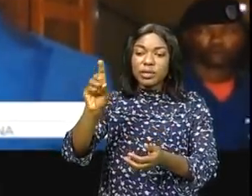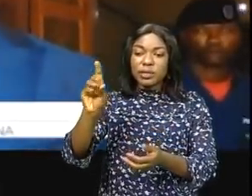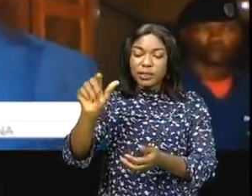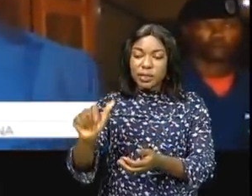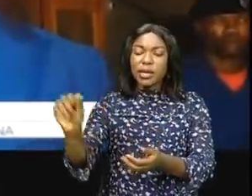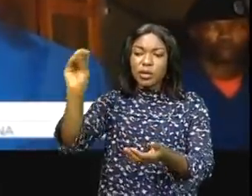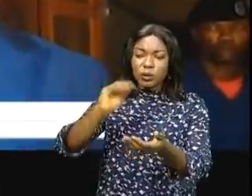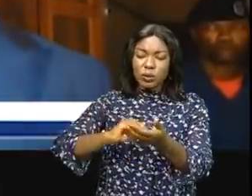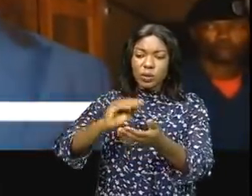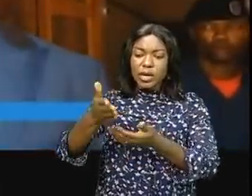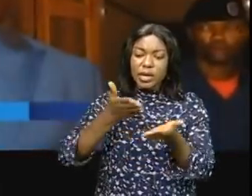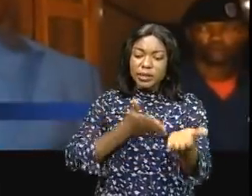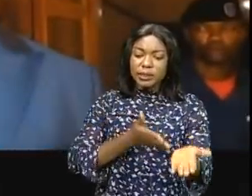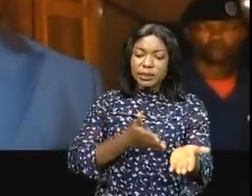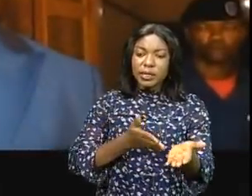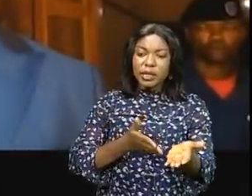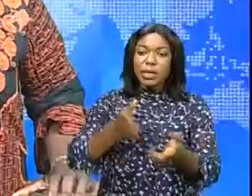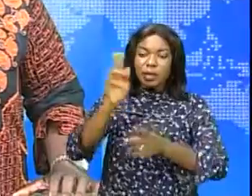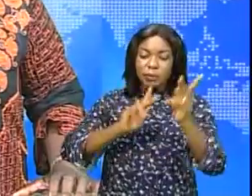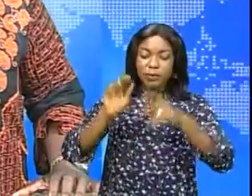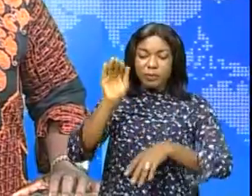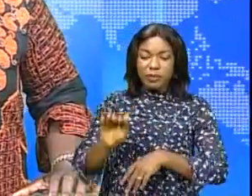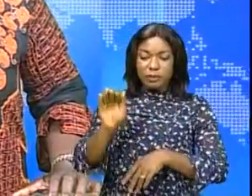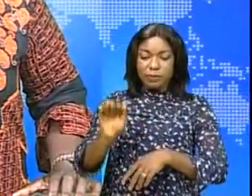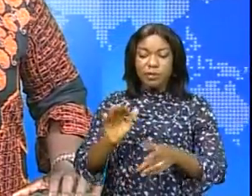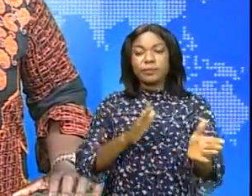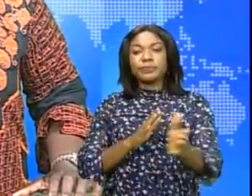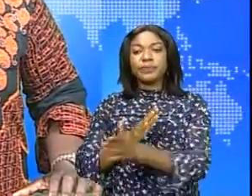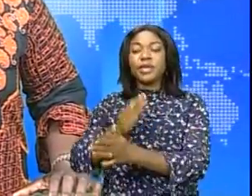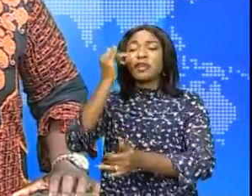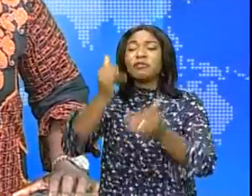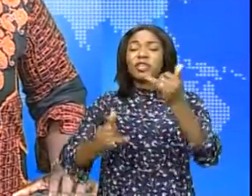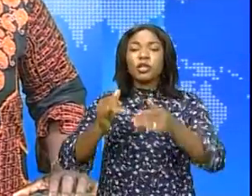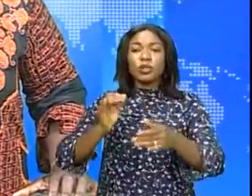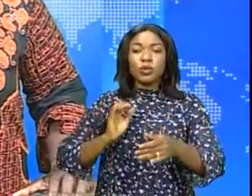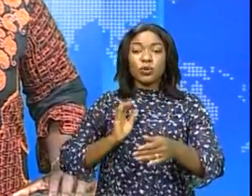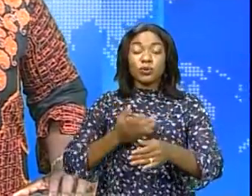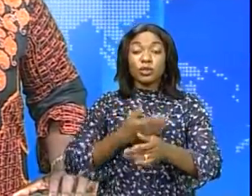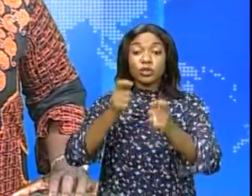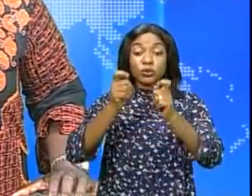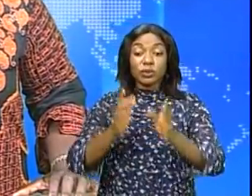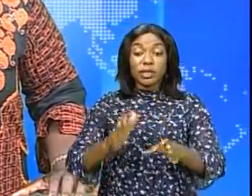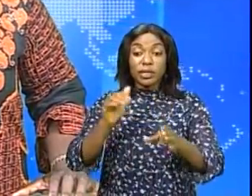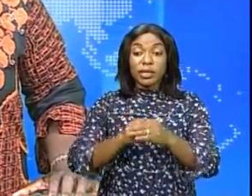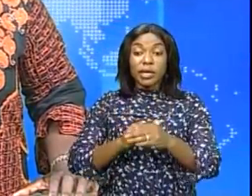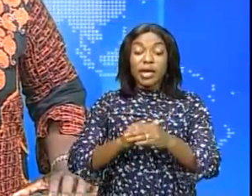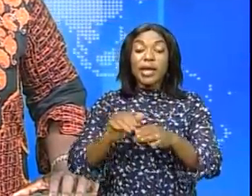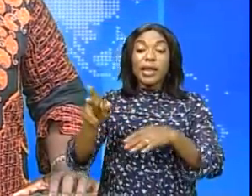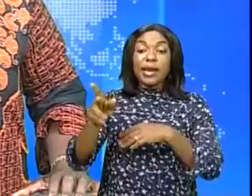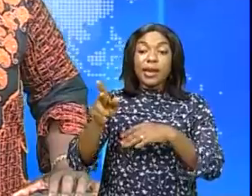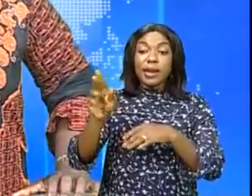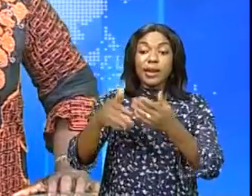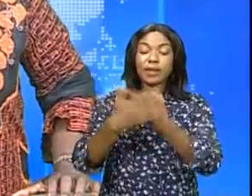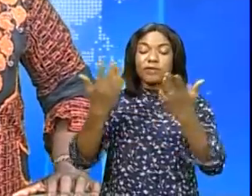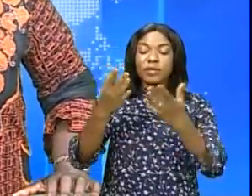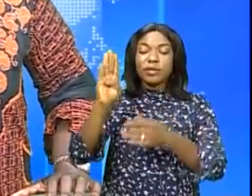les peuples autoctones de Monkoto Terminons ce journal par la ville de Béni dans le Nord qui voulait s'est tenu à la télé